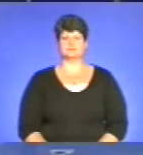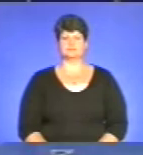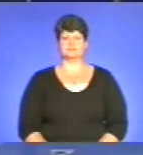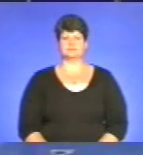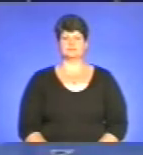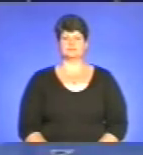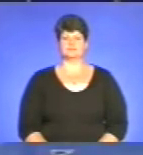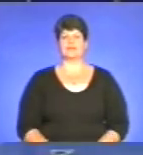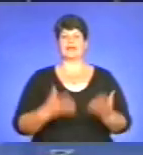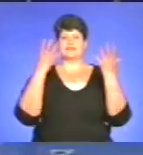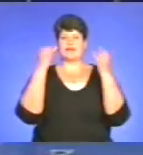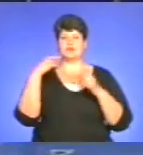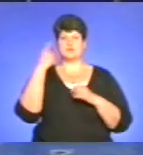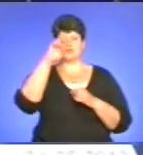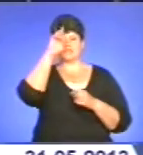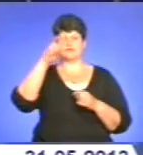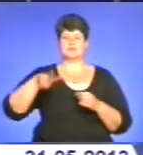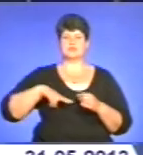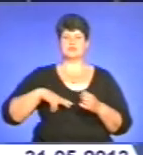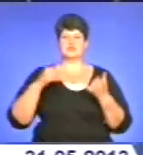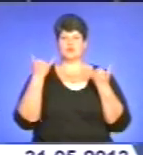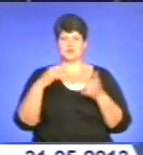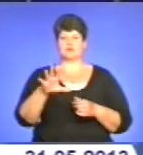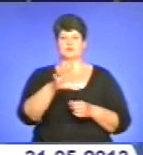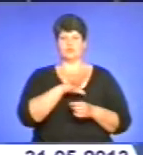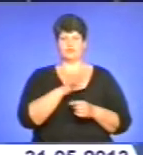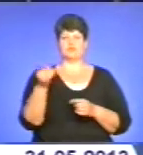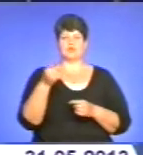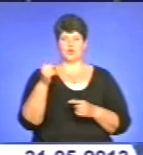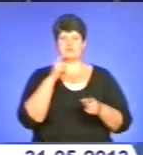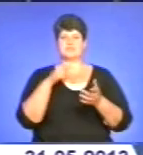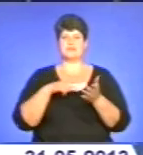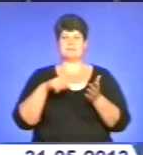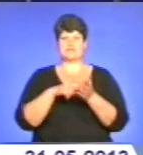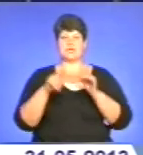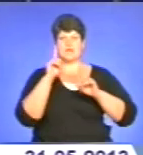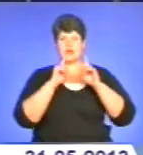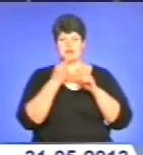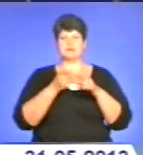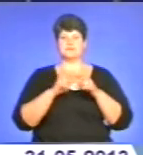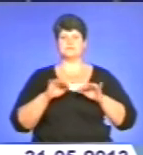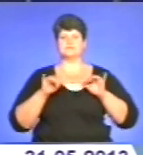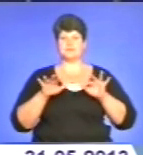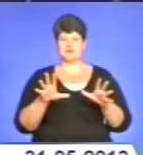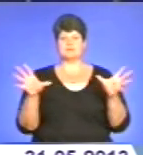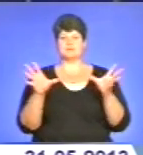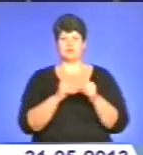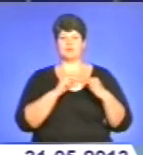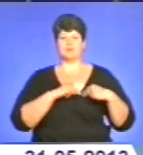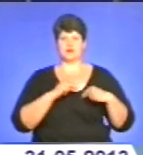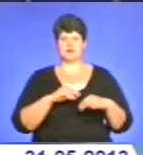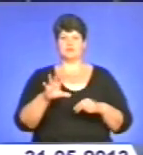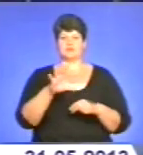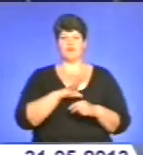День обласної державної адміністрації сьогодні відбувся в Тернопільській міській раді. Такий захід співпраці двох гілок влади